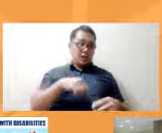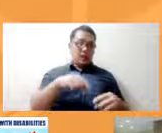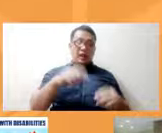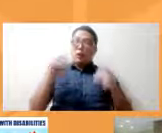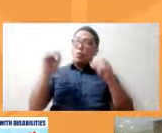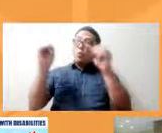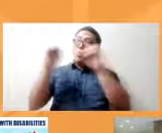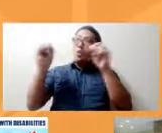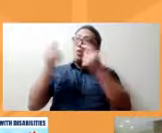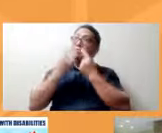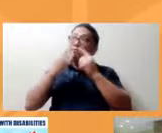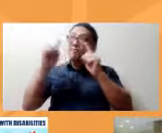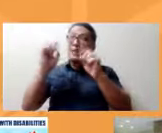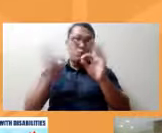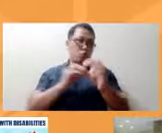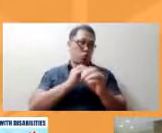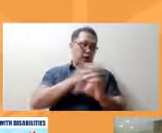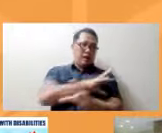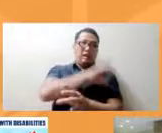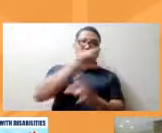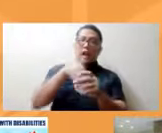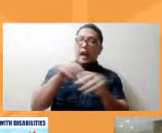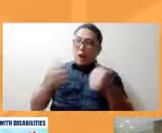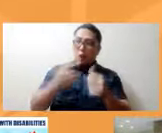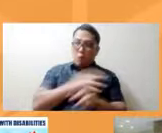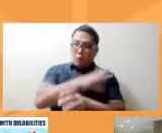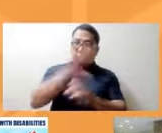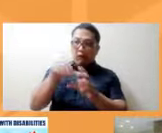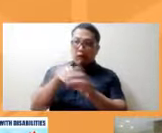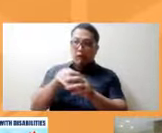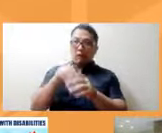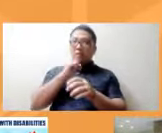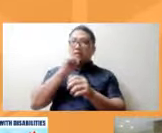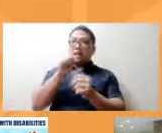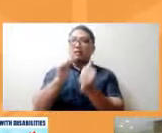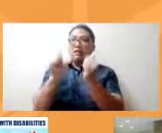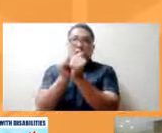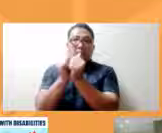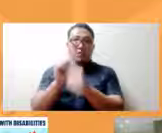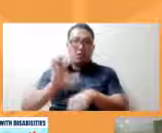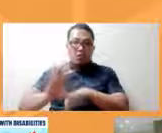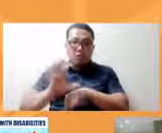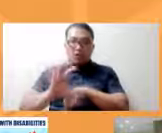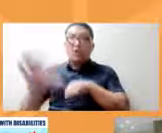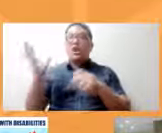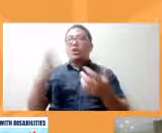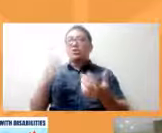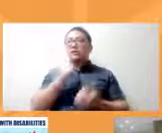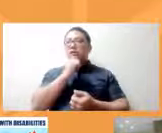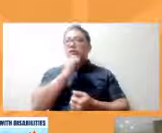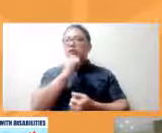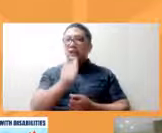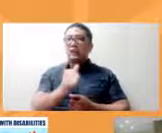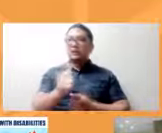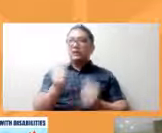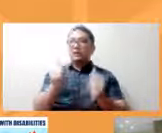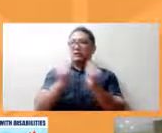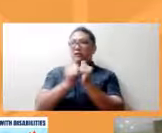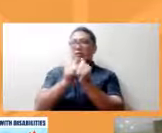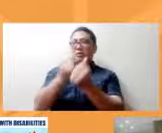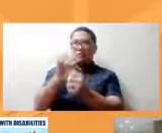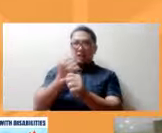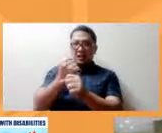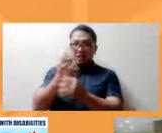and paano nga naman magkakaroon ng about us if we are not even part of the consultation we're not part of the design and conception